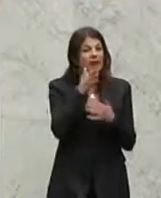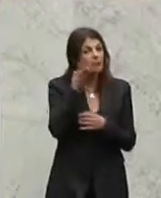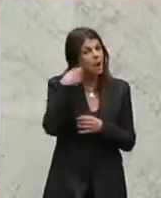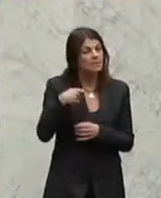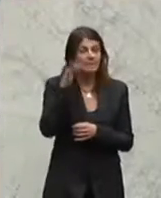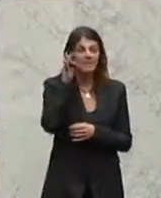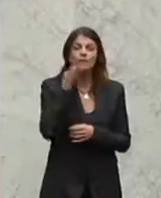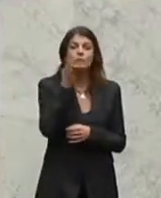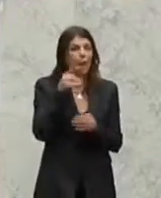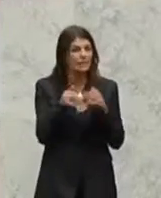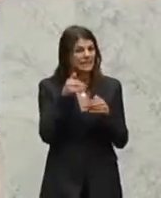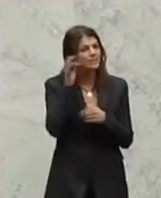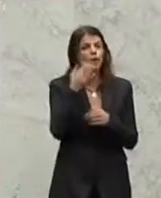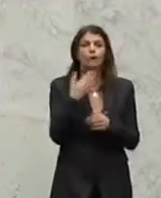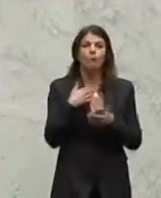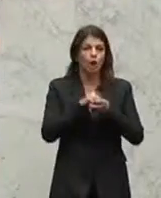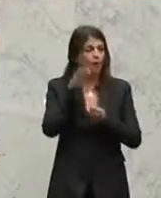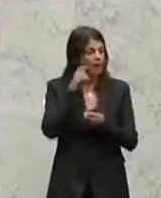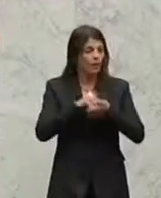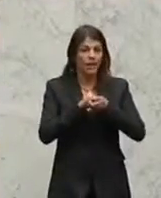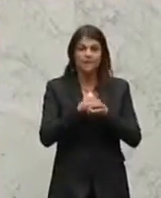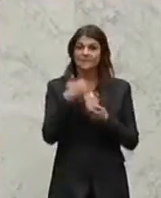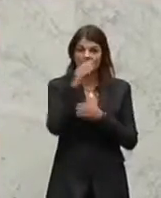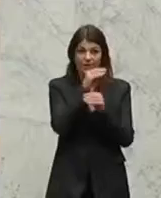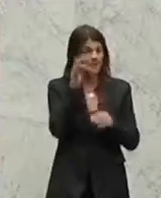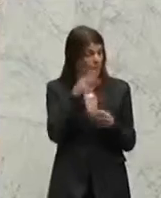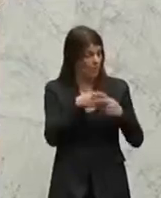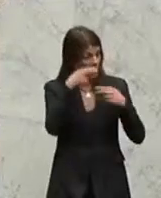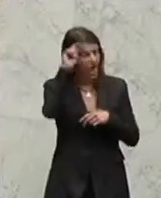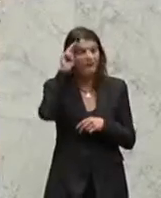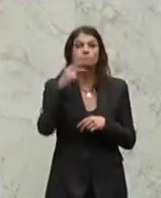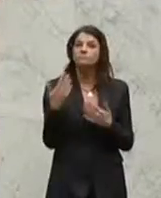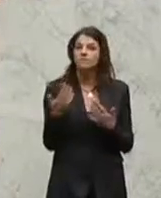Lohnnebenkosten zu senken und der bereits verschuldete Fonds damit quasi weiter ausgeplündert, kritisiert sie.